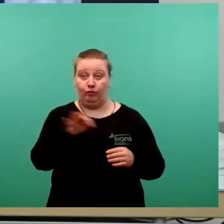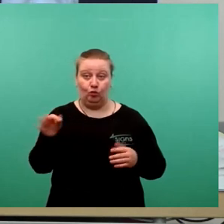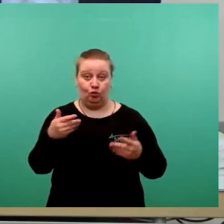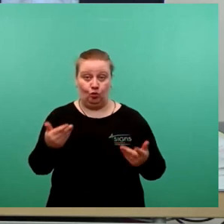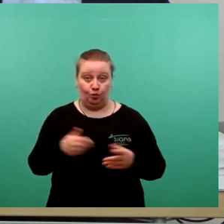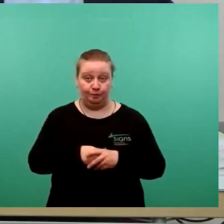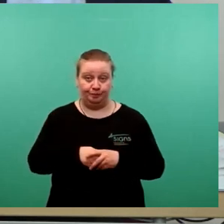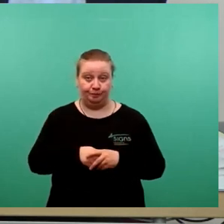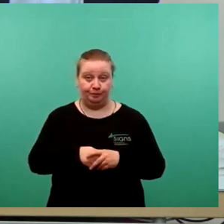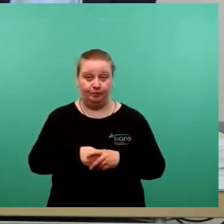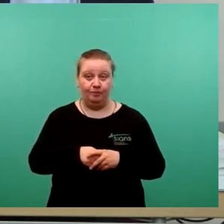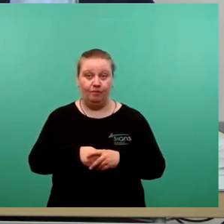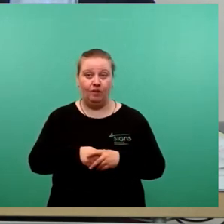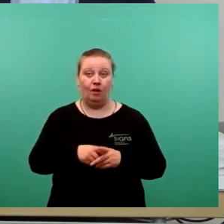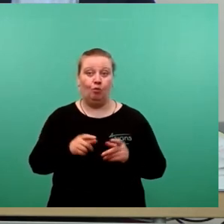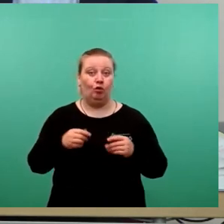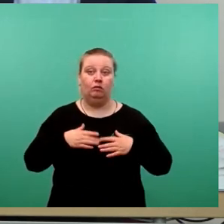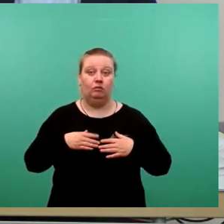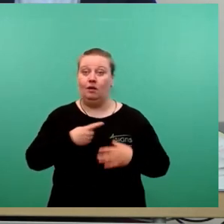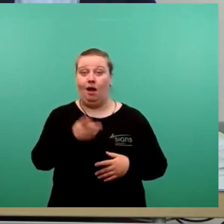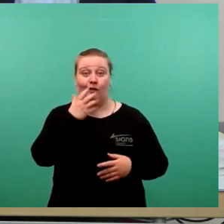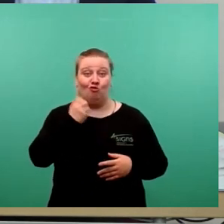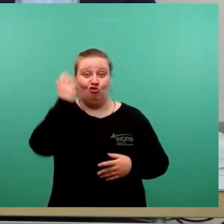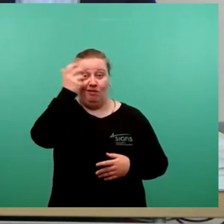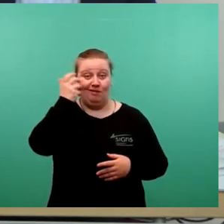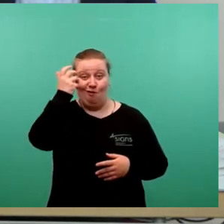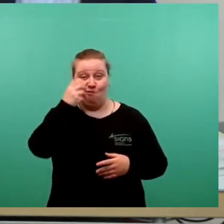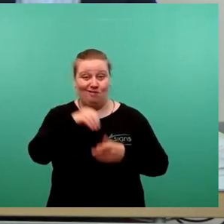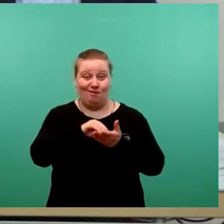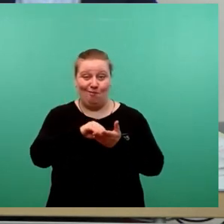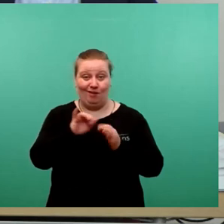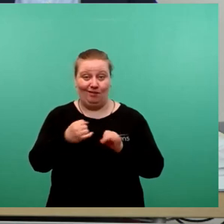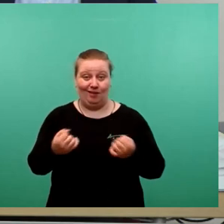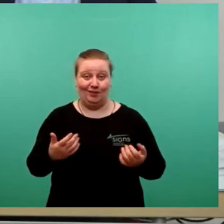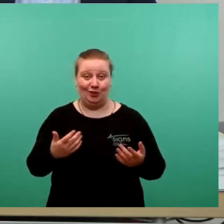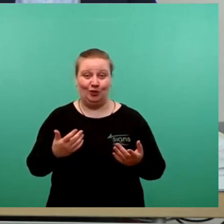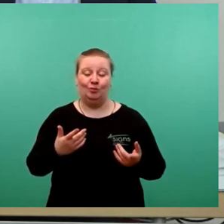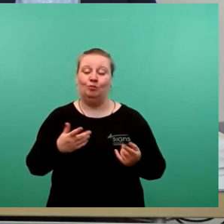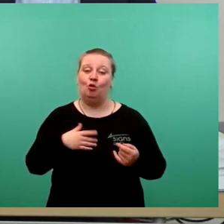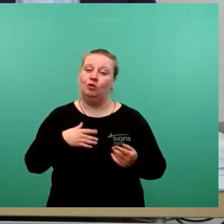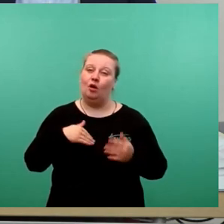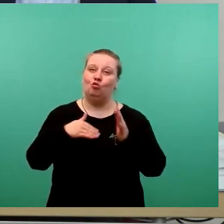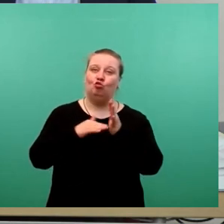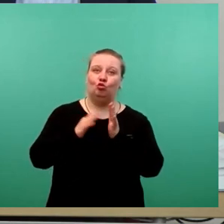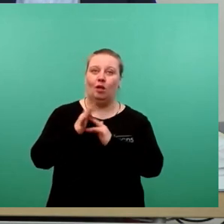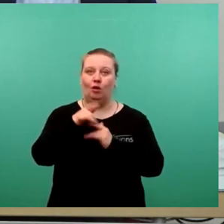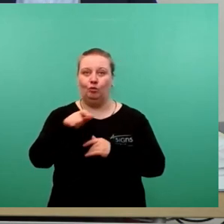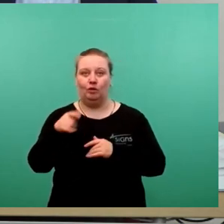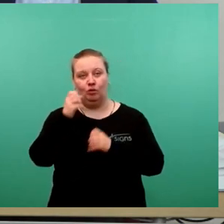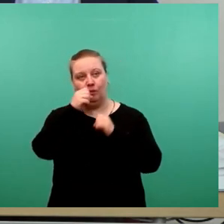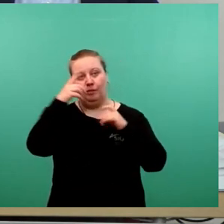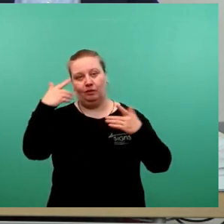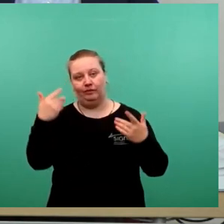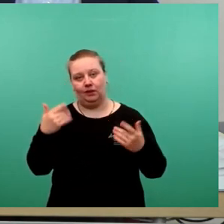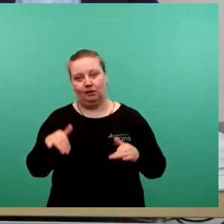es erfüllen sich nicht alle Wünsche und Träume, die man hat, in dem, wie man sich das strukturell und personell vorstellt. Wir